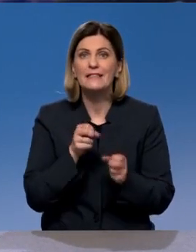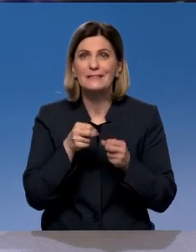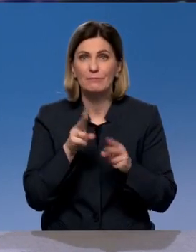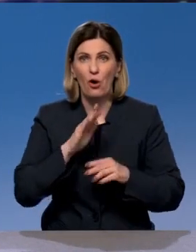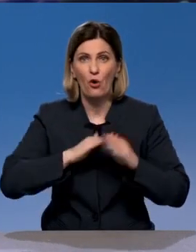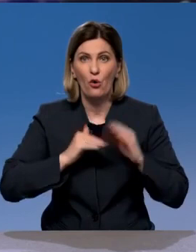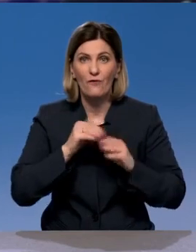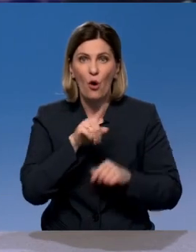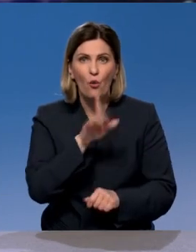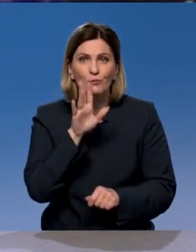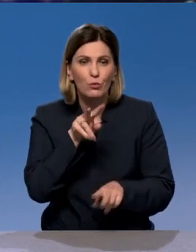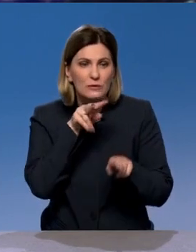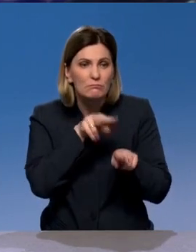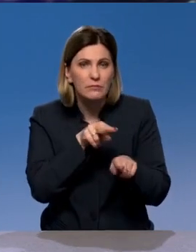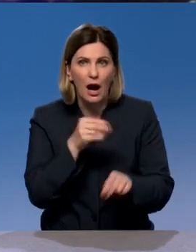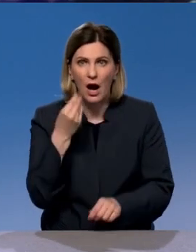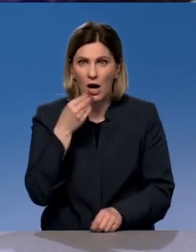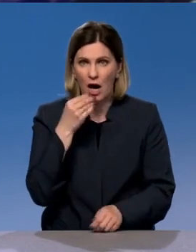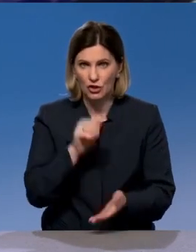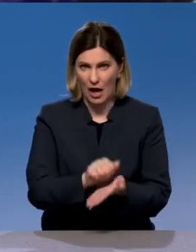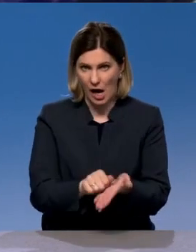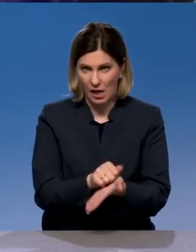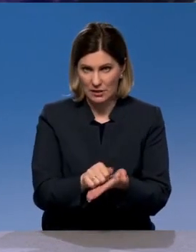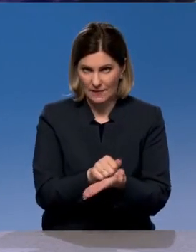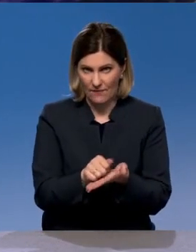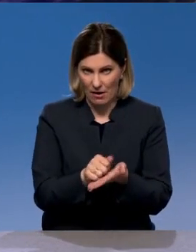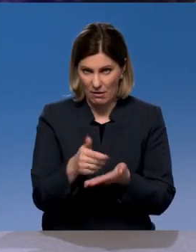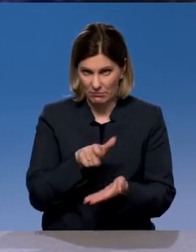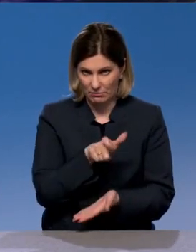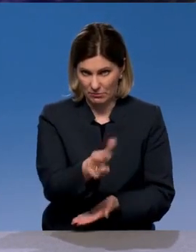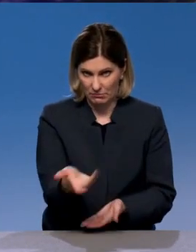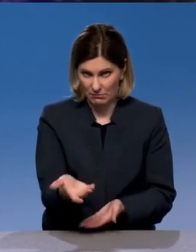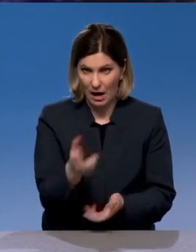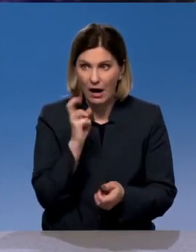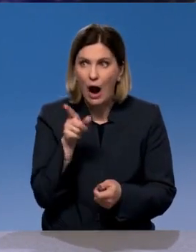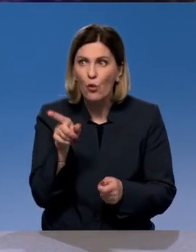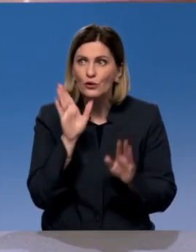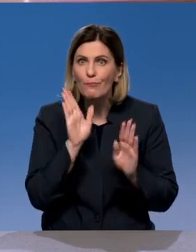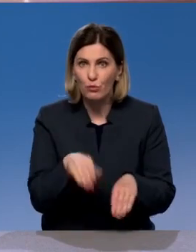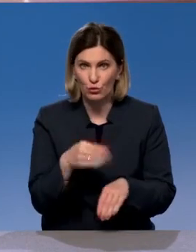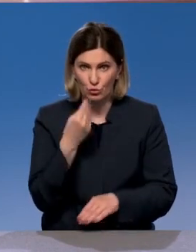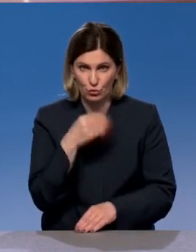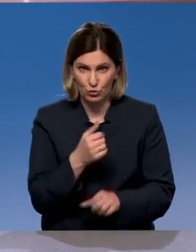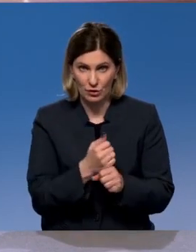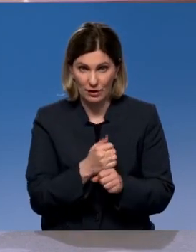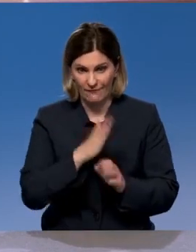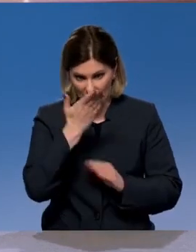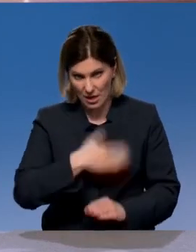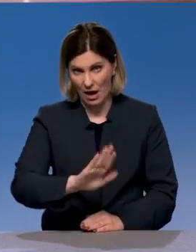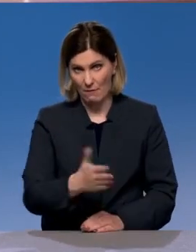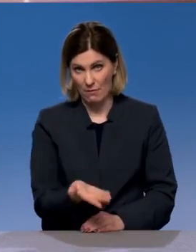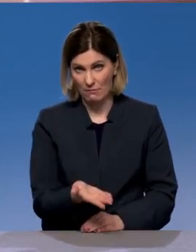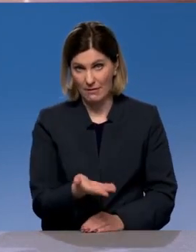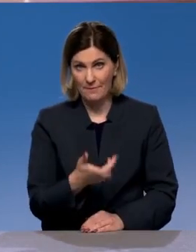контролировать качество асфальта? Каким образом он будет это делать? Яма вот. Яма тоже, может